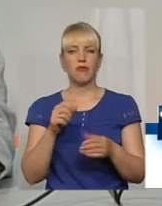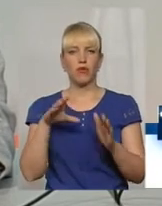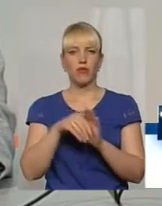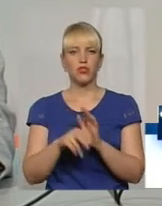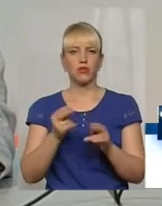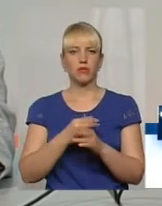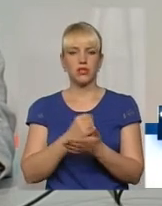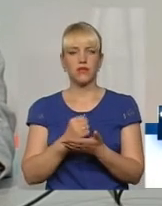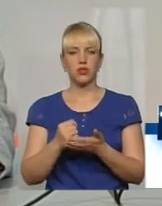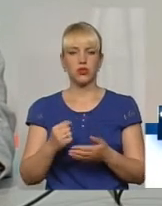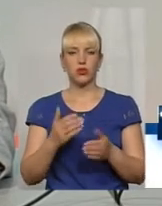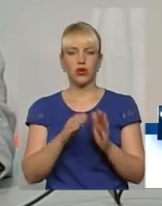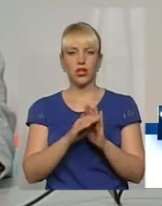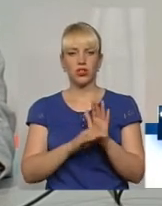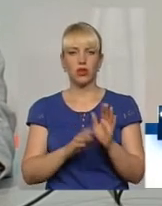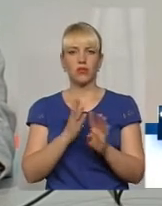в принципі, черги є.